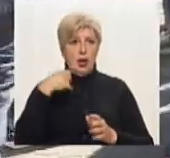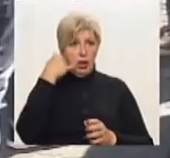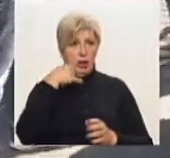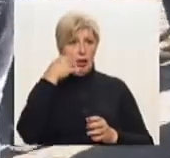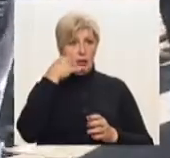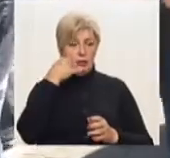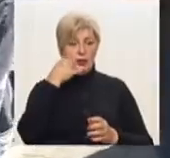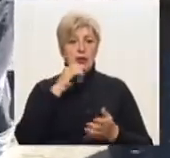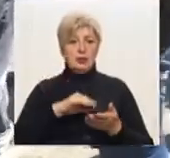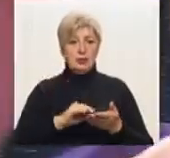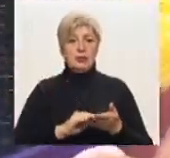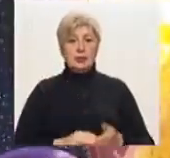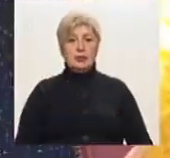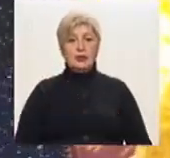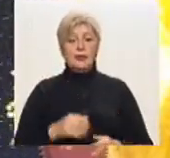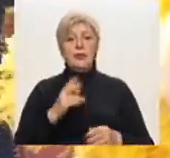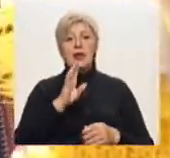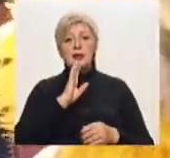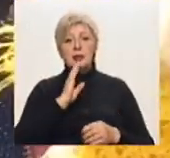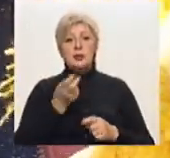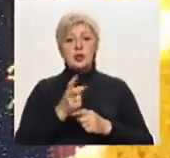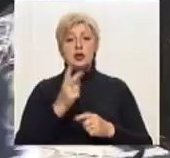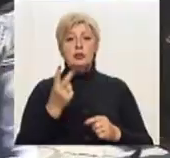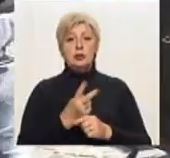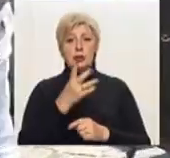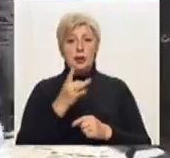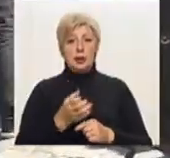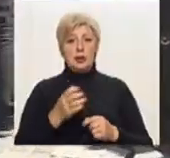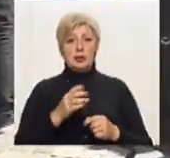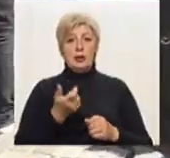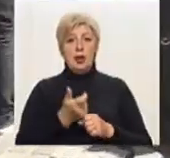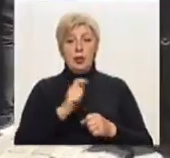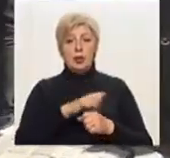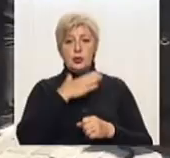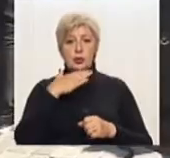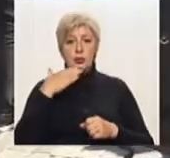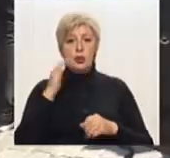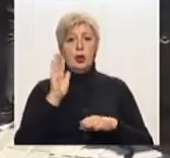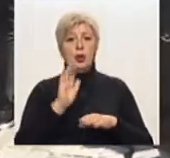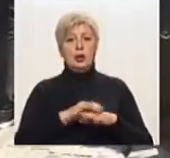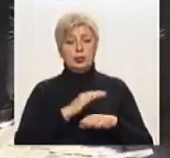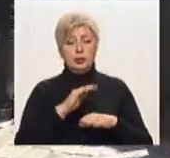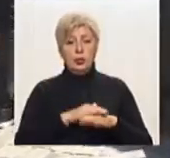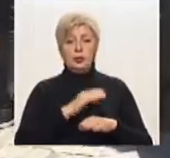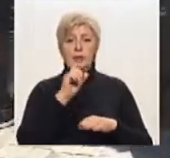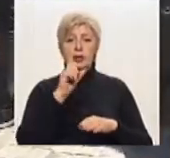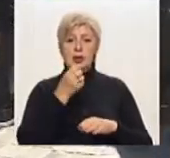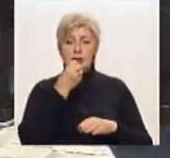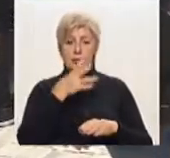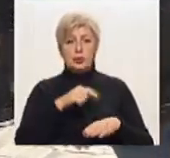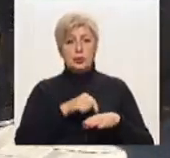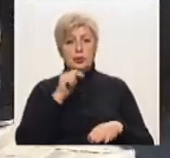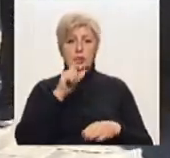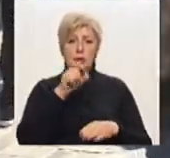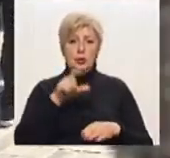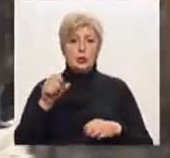Світлана Шовченко вдруге прийшла на марш за права тварин. «Багато людей добрих, хороших, чуйних,